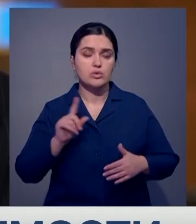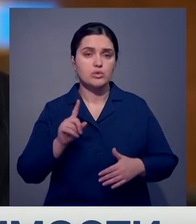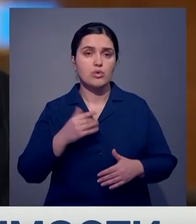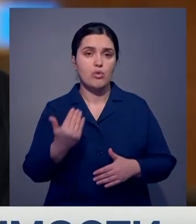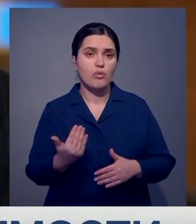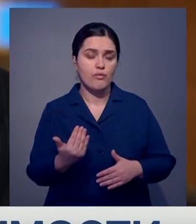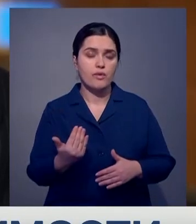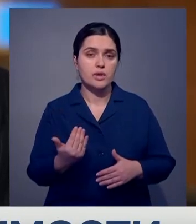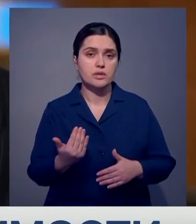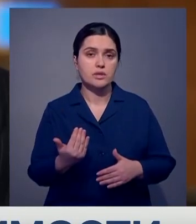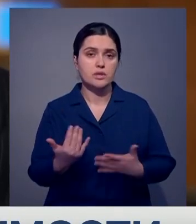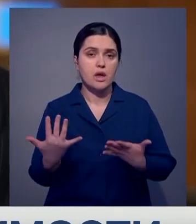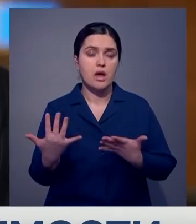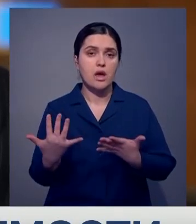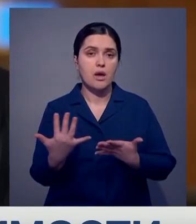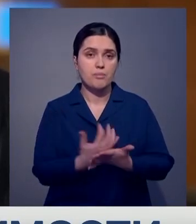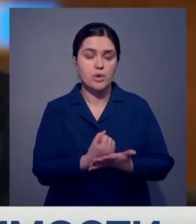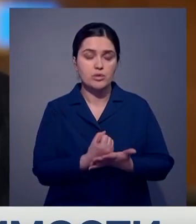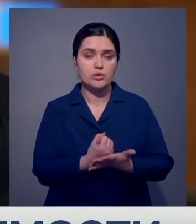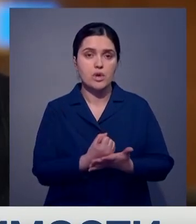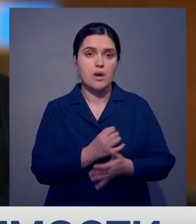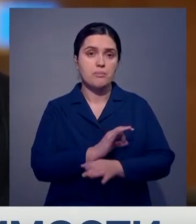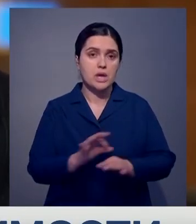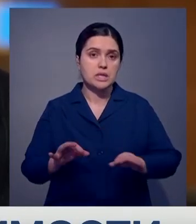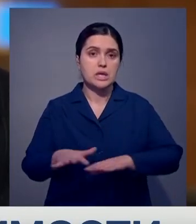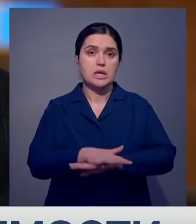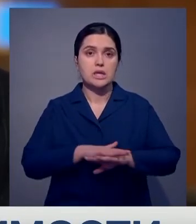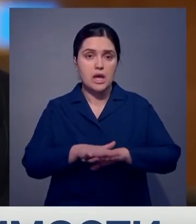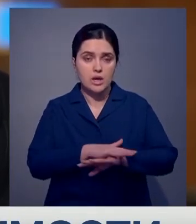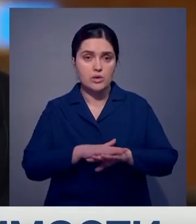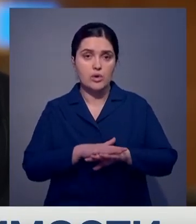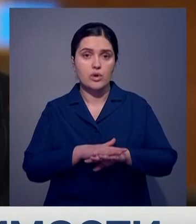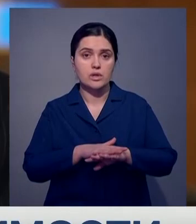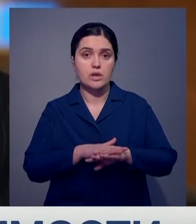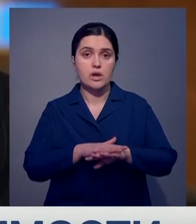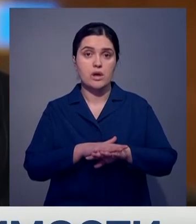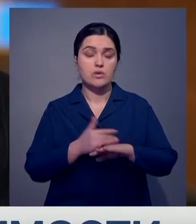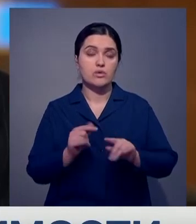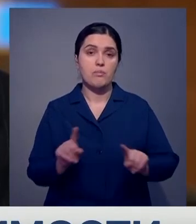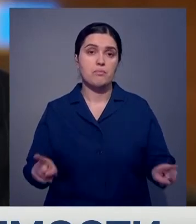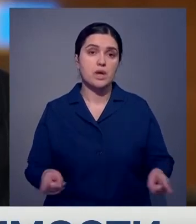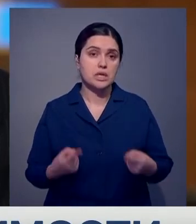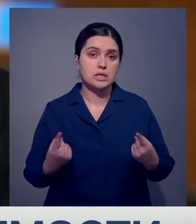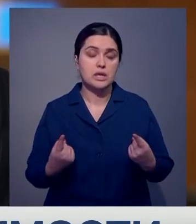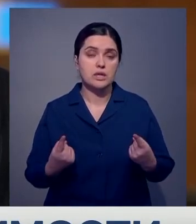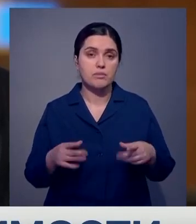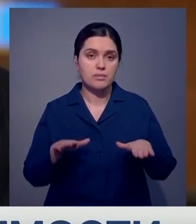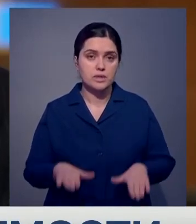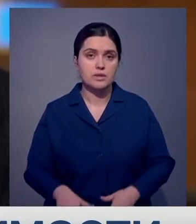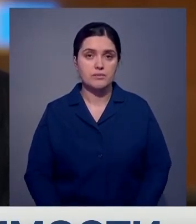годы получил прекрасный народ, прекрасная территория, которая сегодня стала процветающим местом.